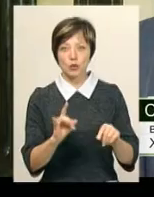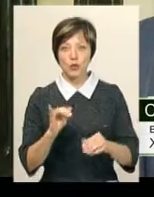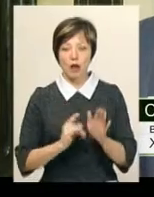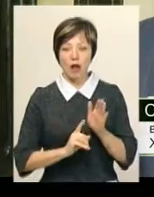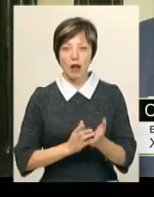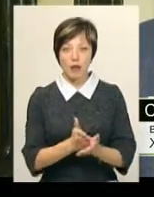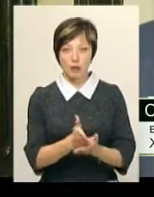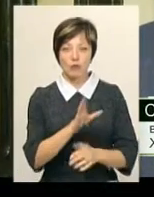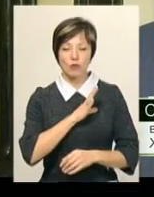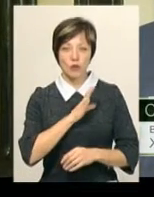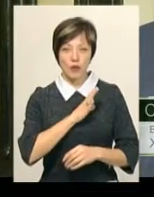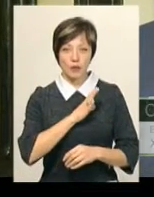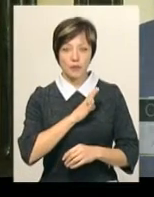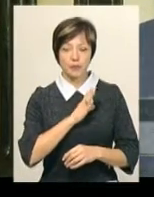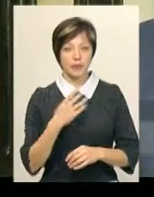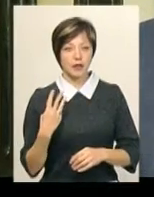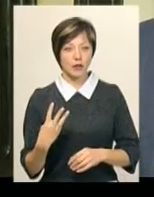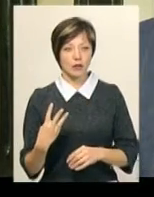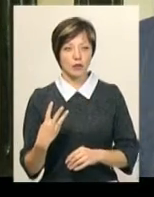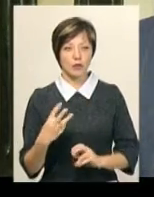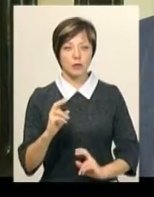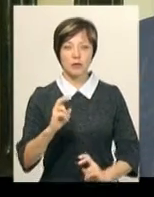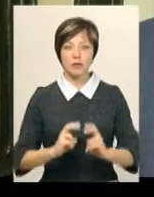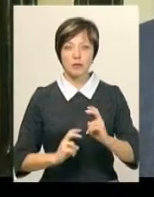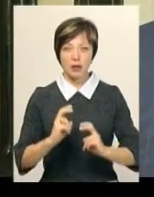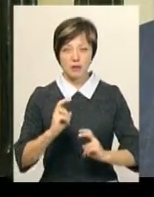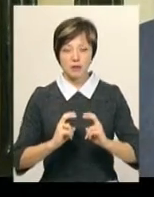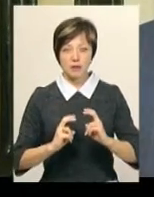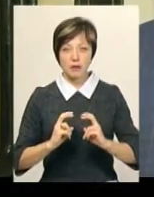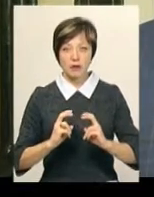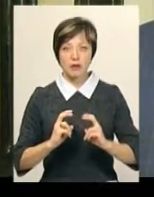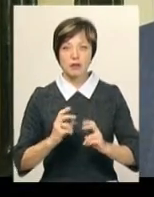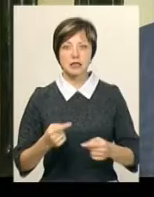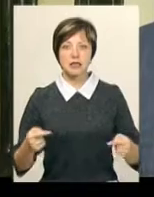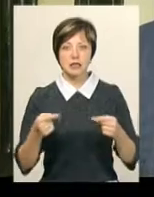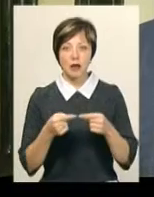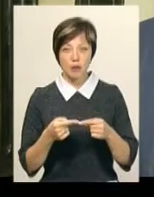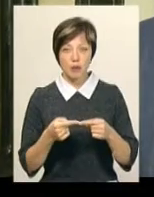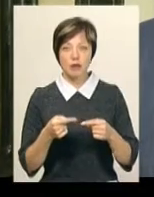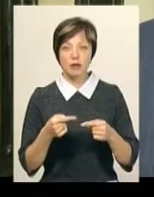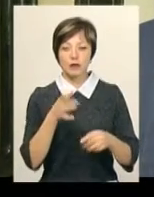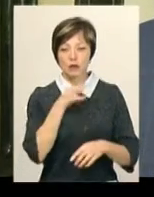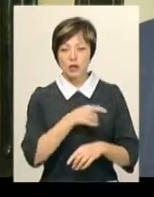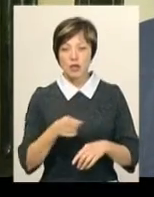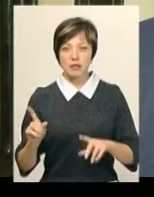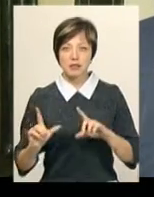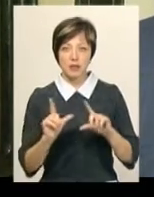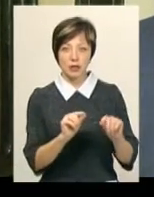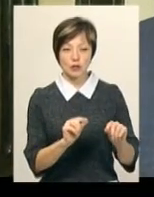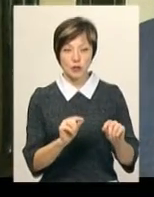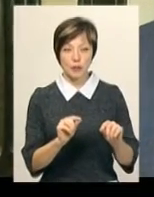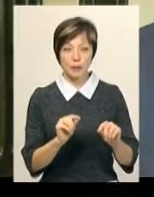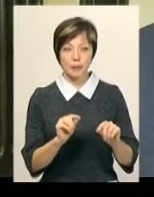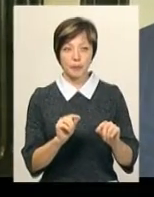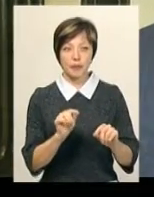Були на трьох підприємствах, безпосередньо в самий час виїзду, в